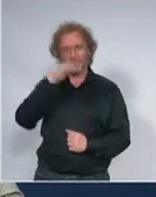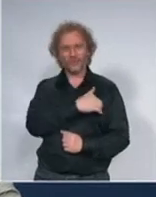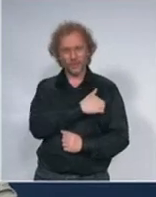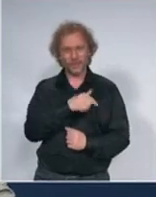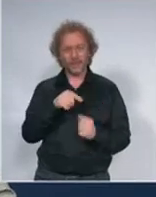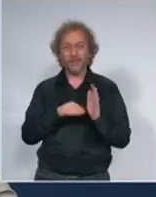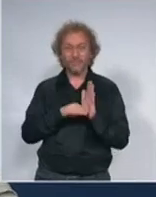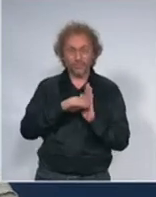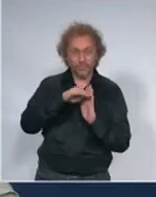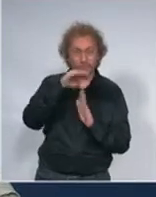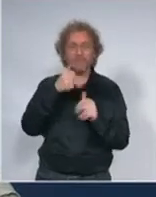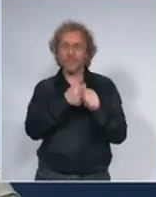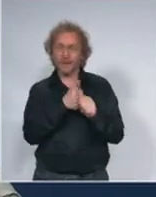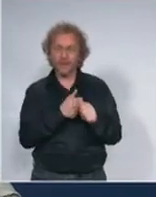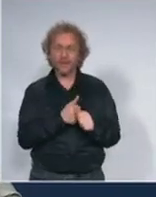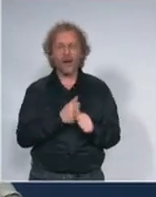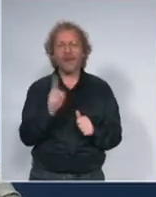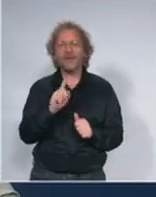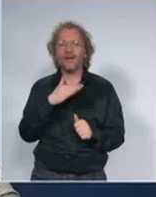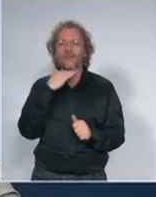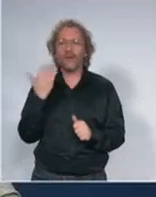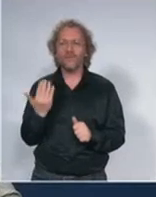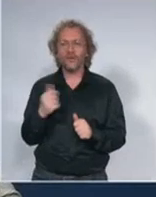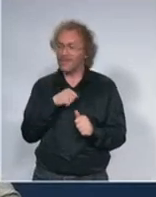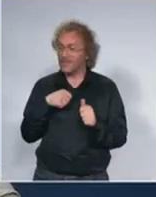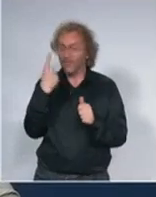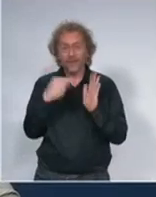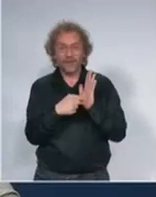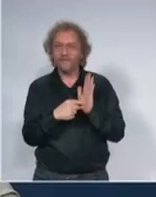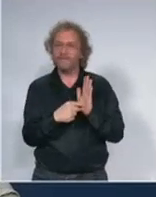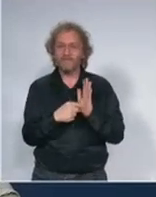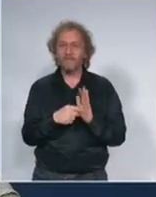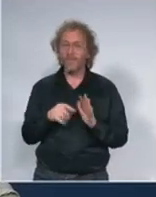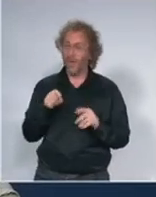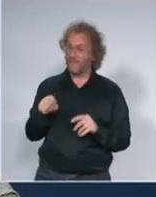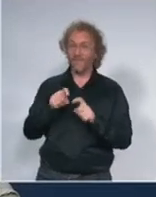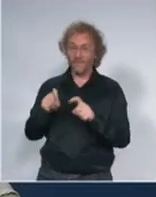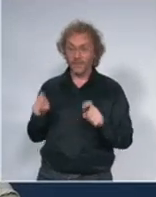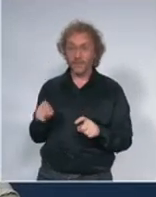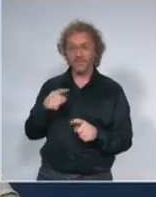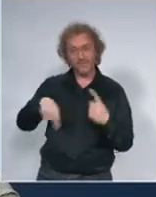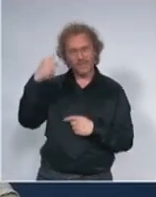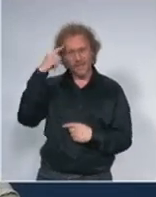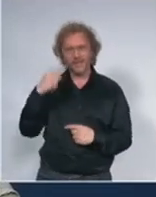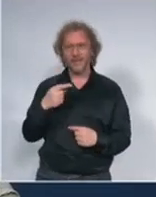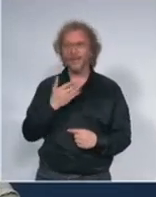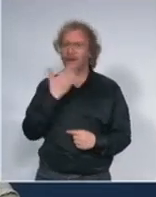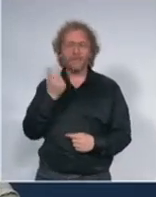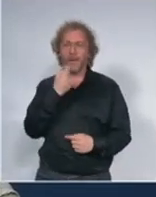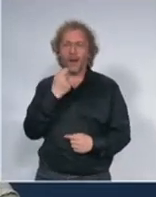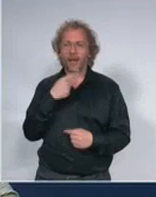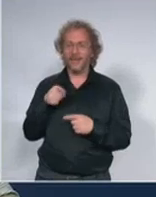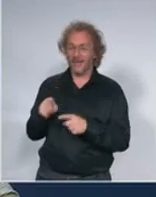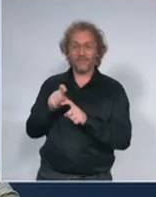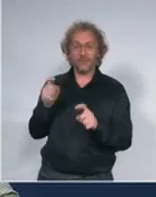da vas da napomenem da protiv ovog virusa nemamo leka tako da je najbitnije da se ta osoba nalazi u